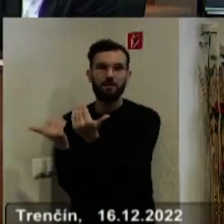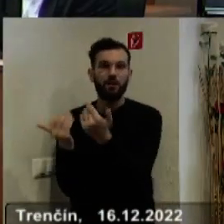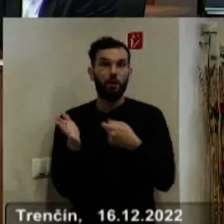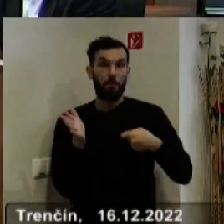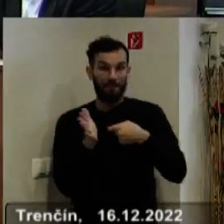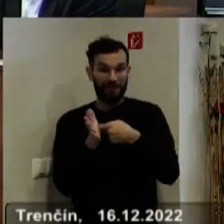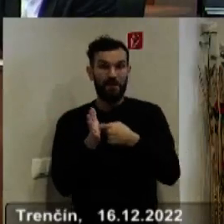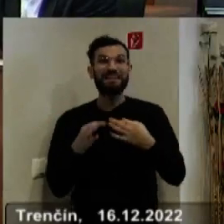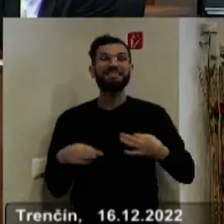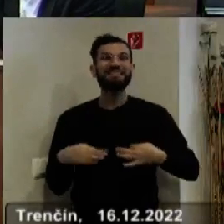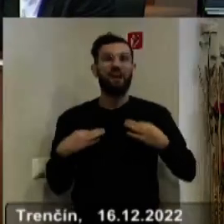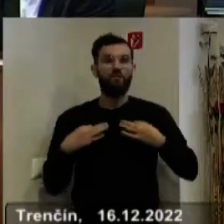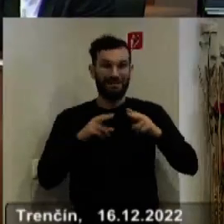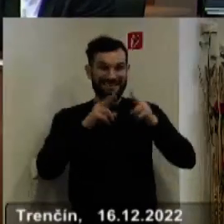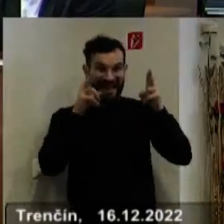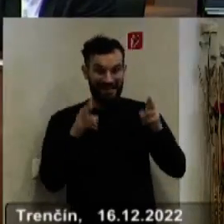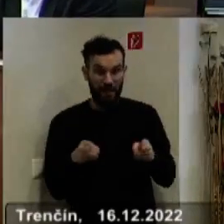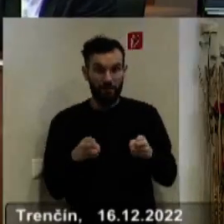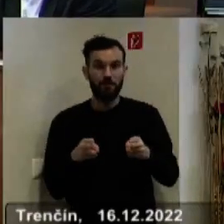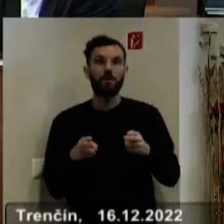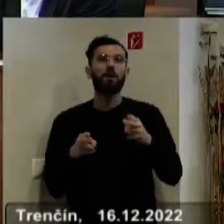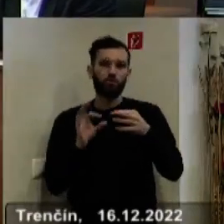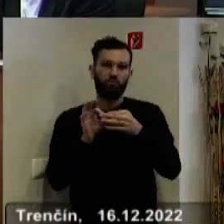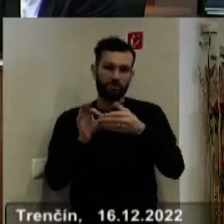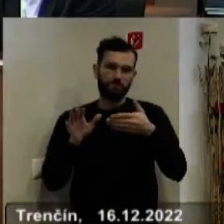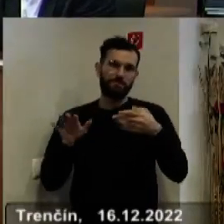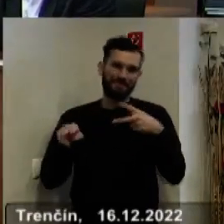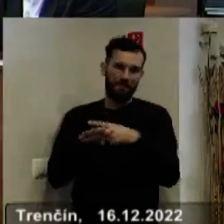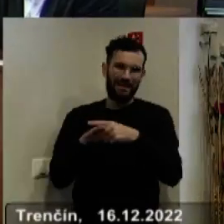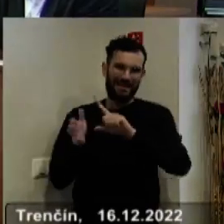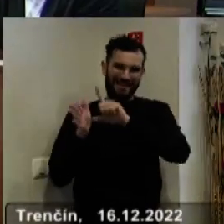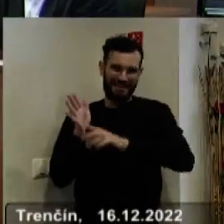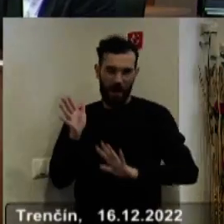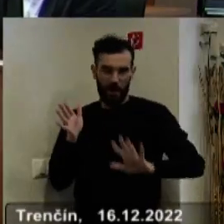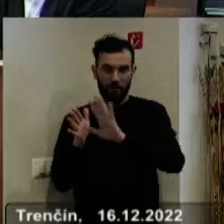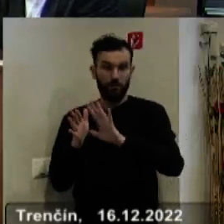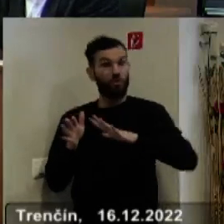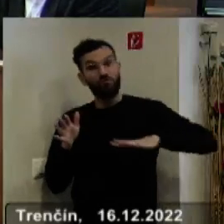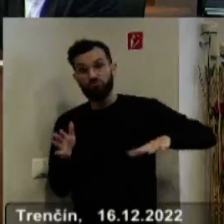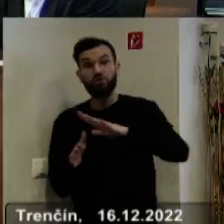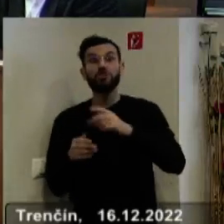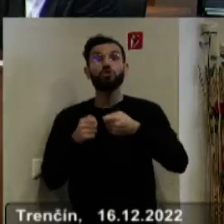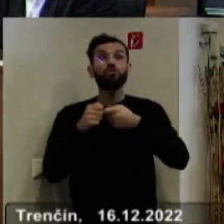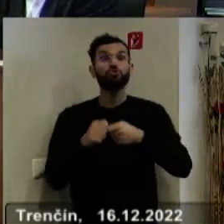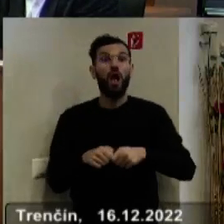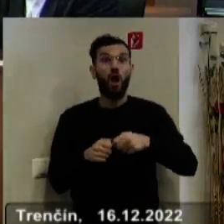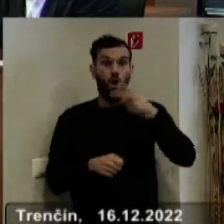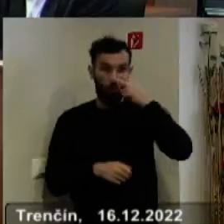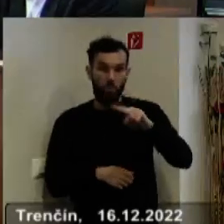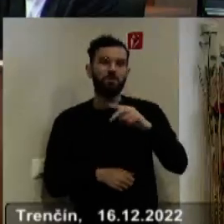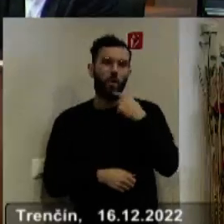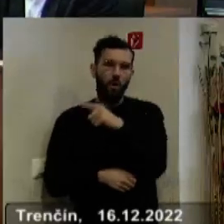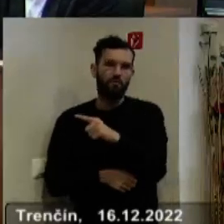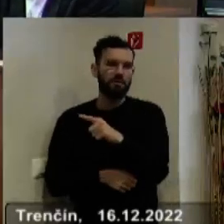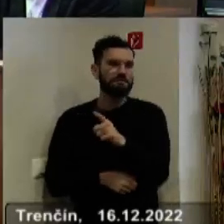do zdravotníckých zariadení, ktoré sú priamo pod krajom. Vlastne všetci členovia komisie sa zhodli, že tieto